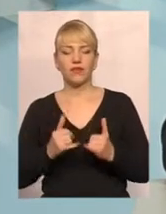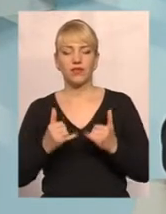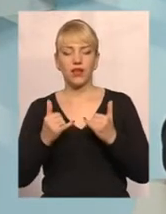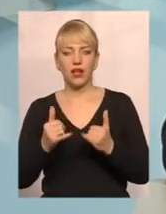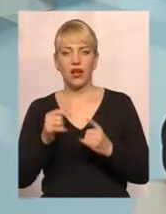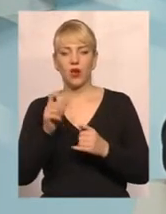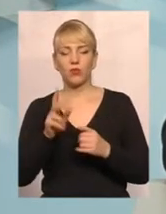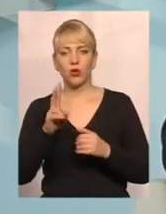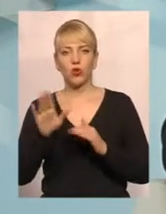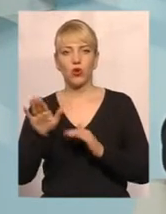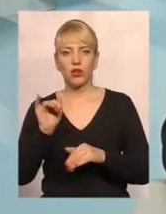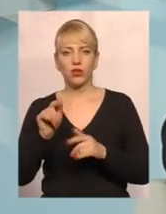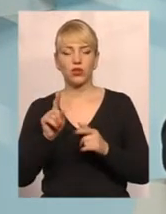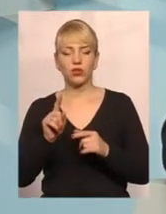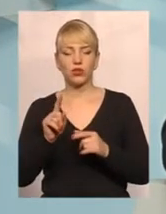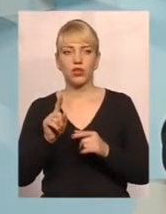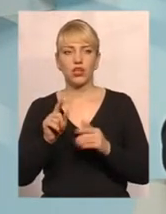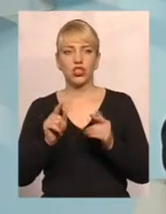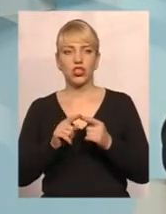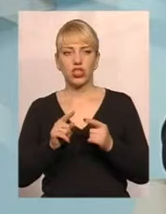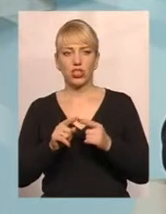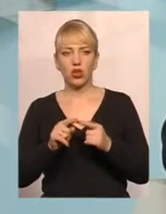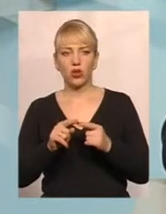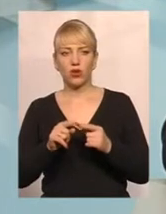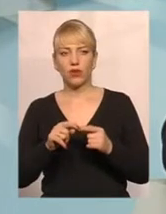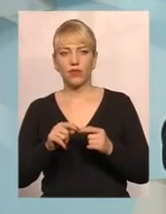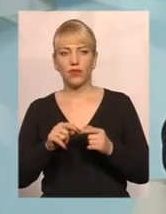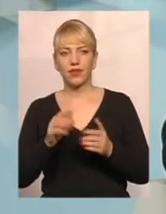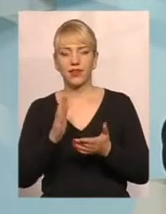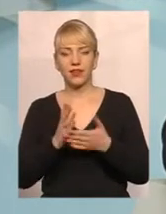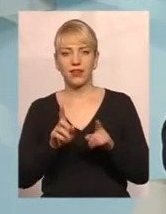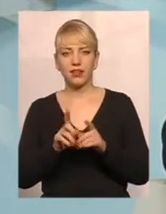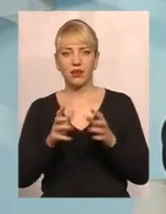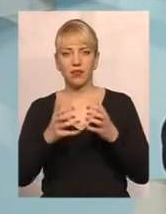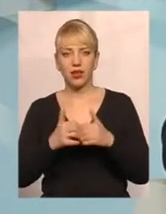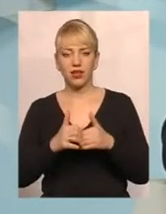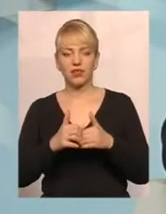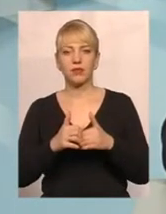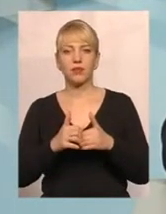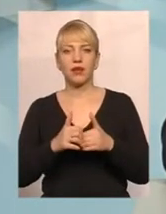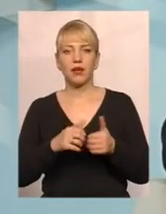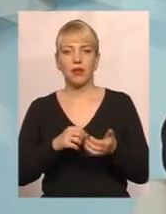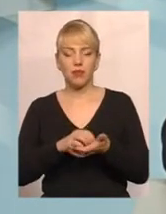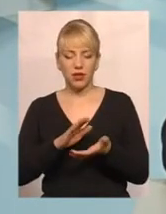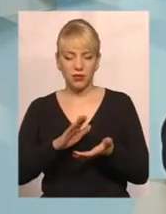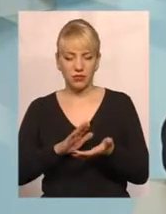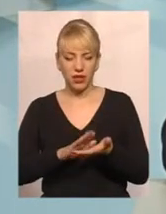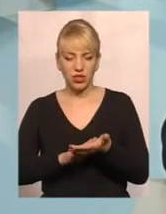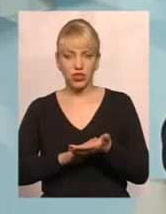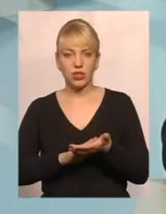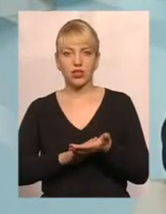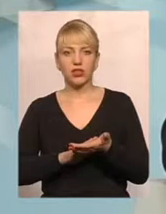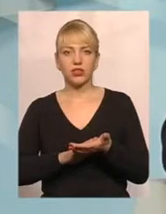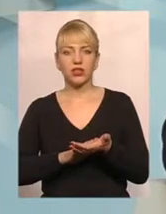які арендують або винаймають житло, передбачений механізм призначення субсидії не за місцем реєстрації,